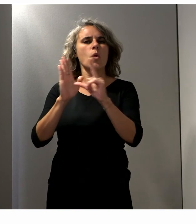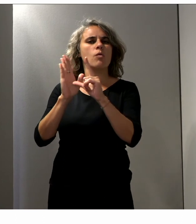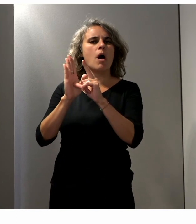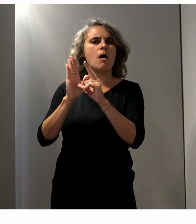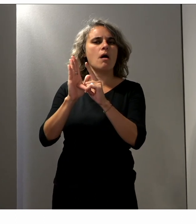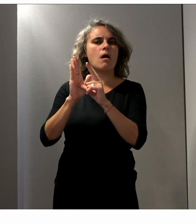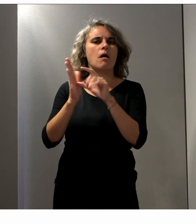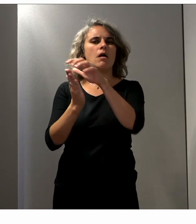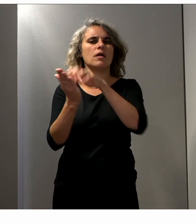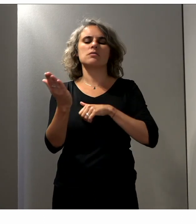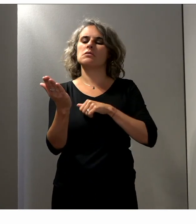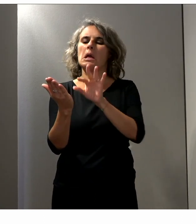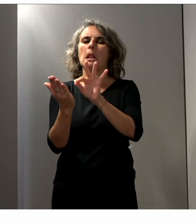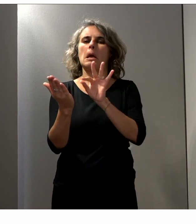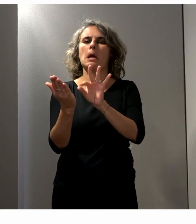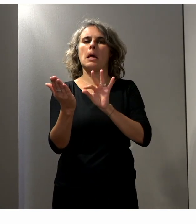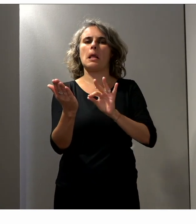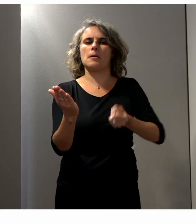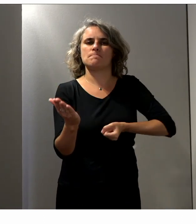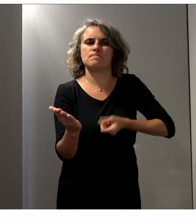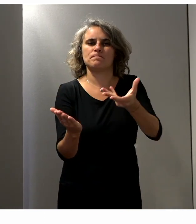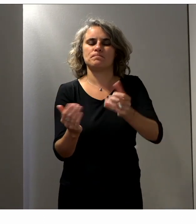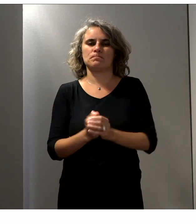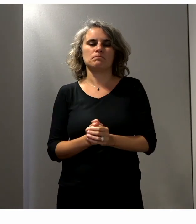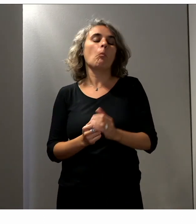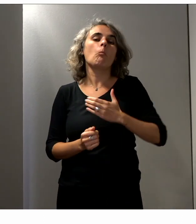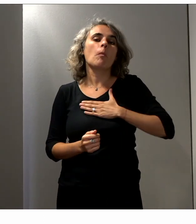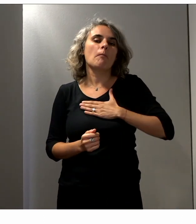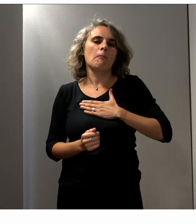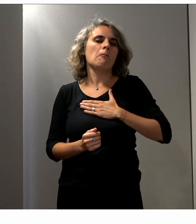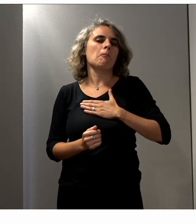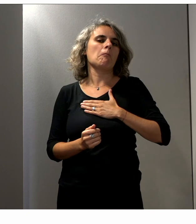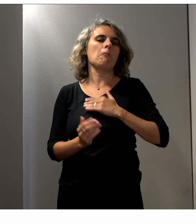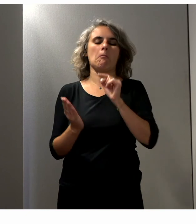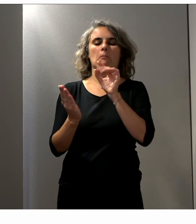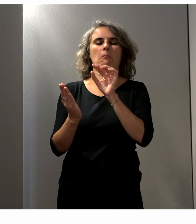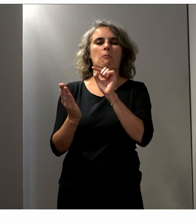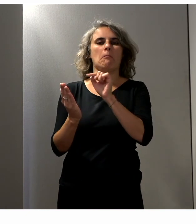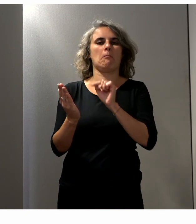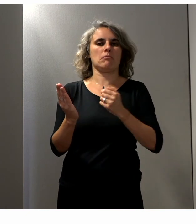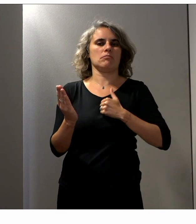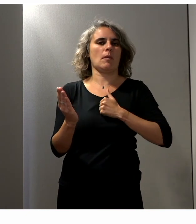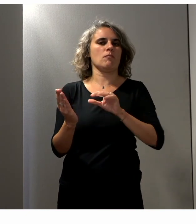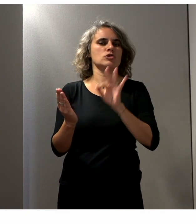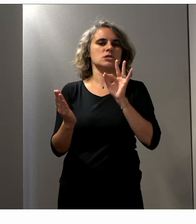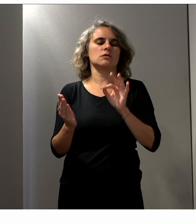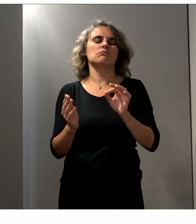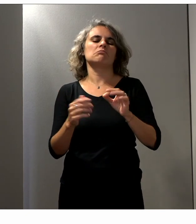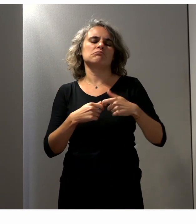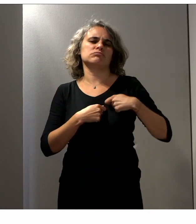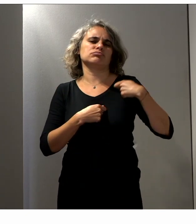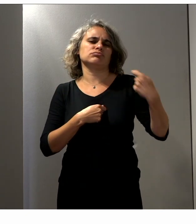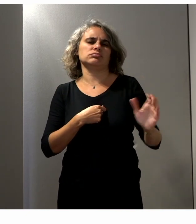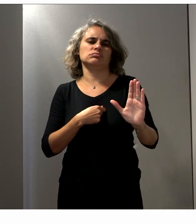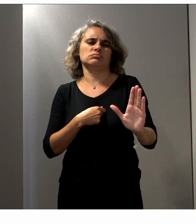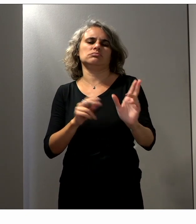loi, donc de façon assez arbitraire, j'en ai pris quelques points et évidemment je ne vais pas vous faire quelque chose de trop trop long